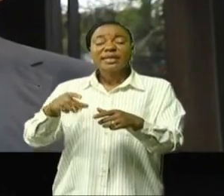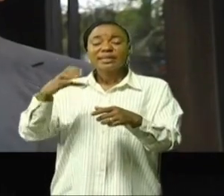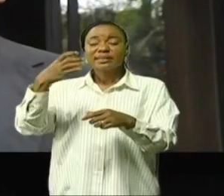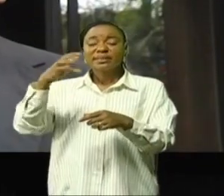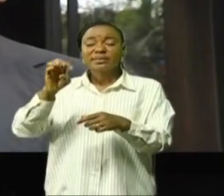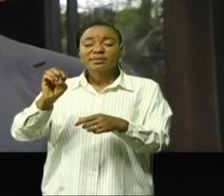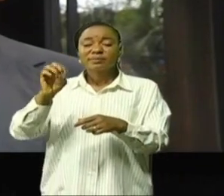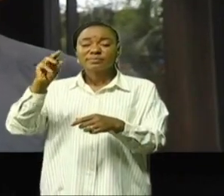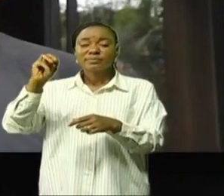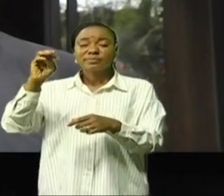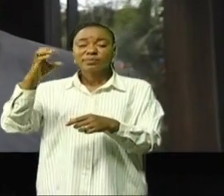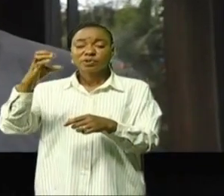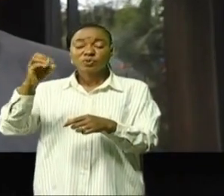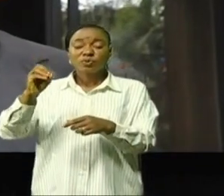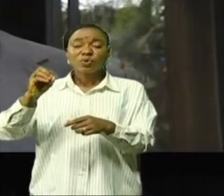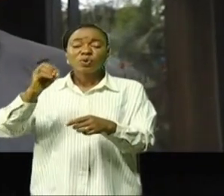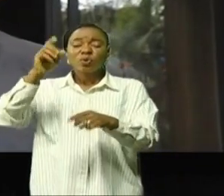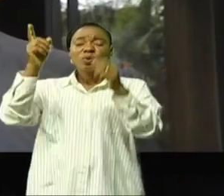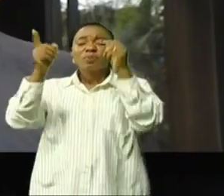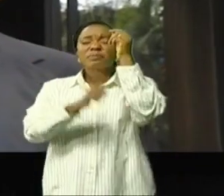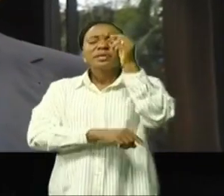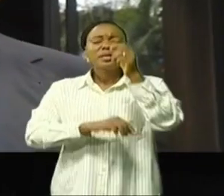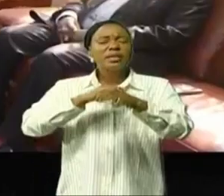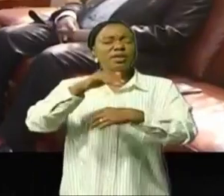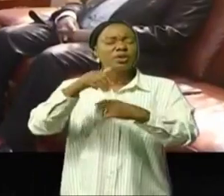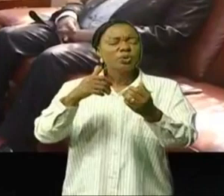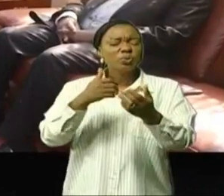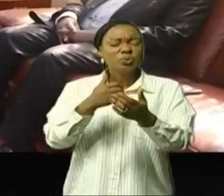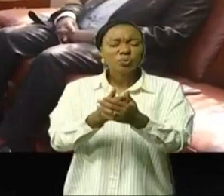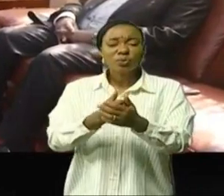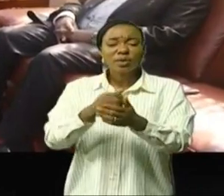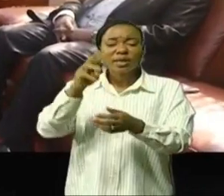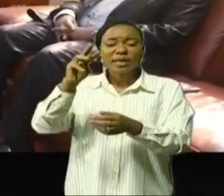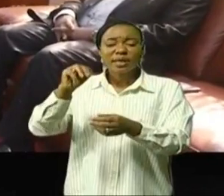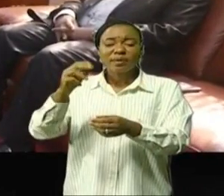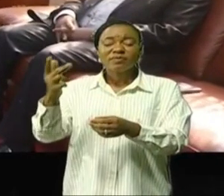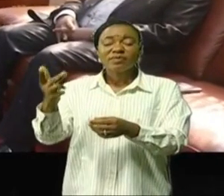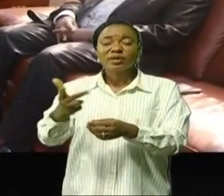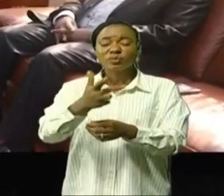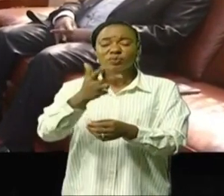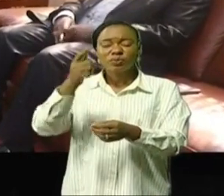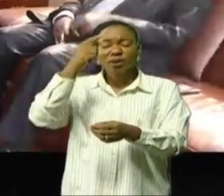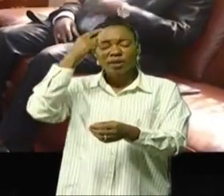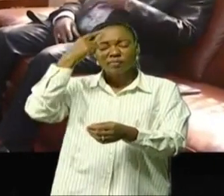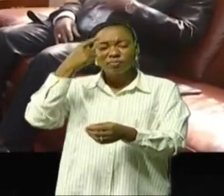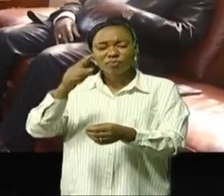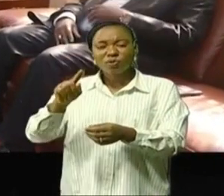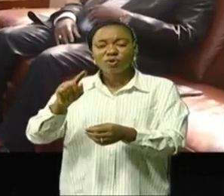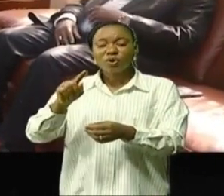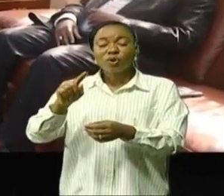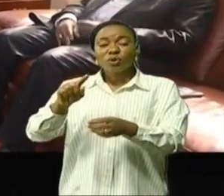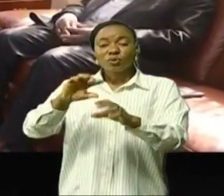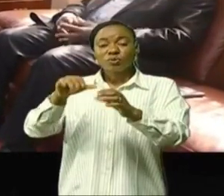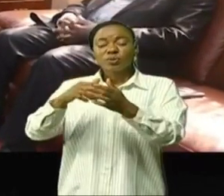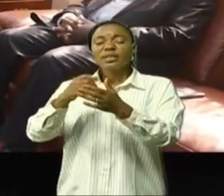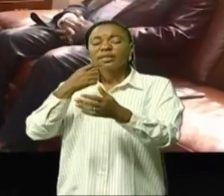le Rwanda à cesser tout soutien militaire au M23. Marcel Otenby, président de la SENCO, demande à la communauté internationale de cesser toute